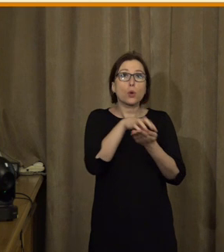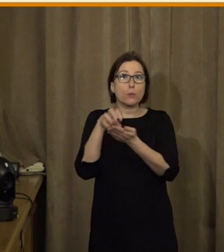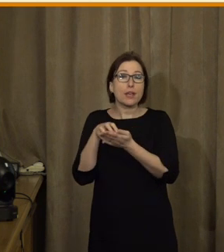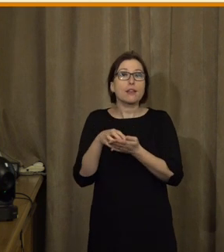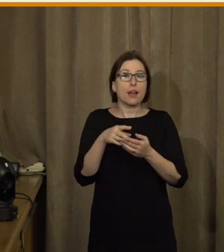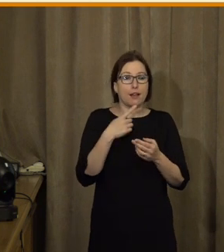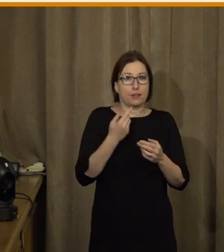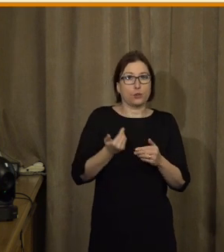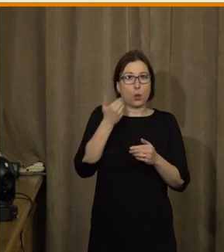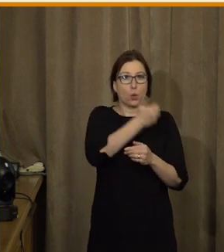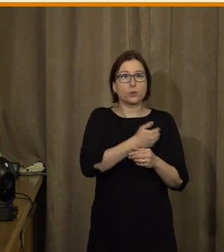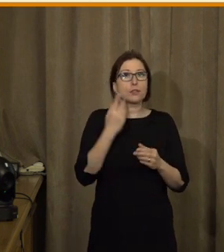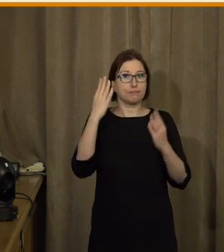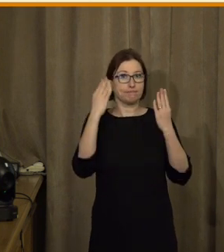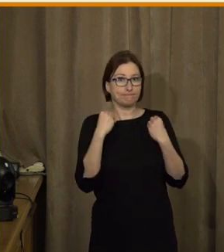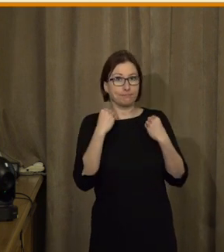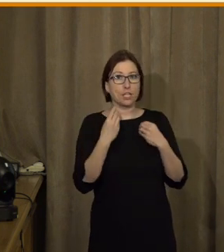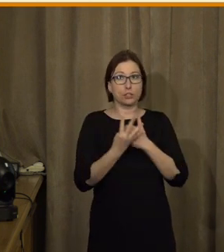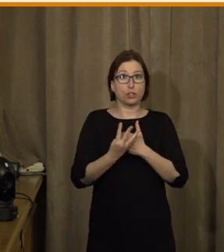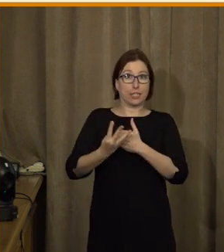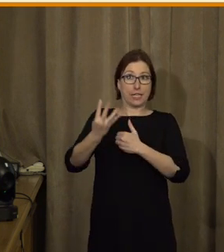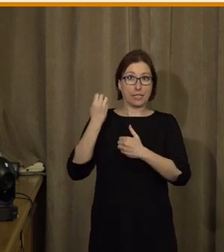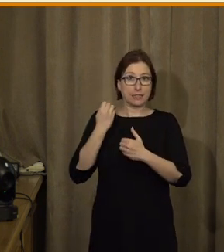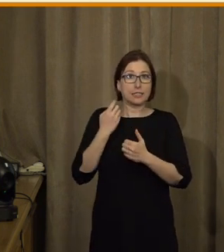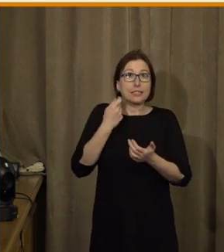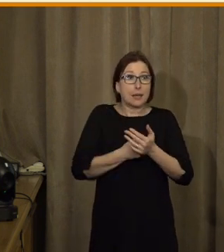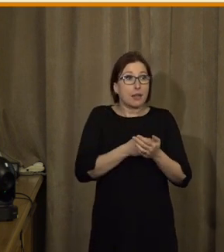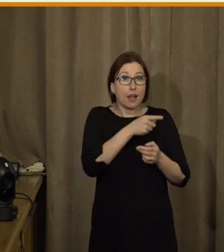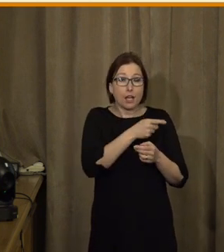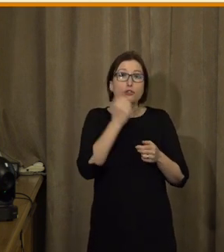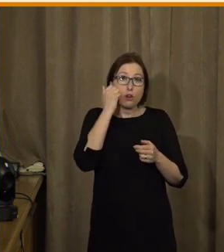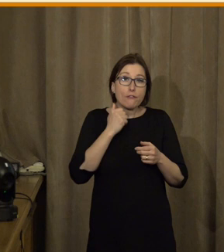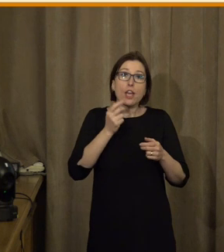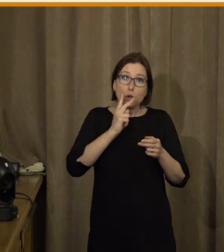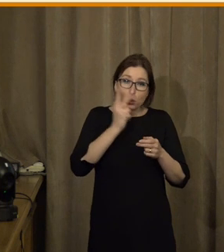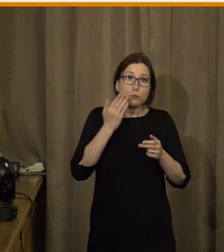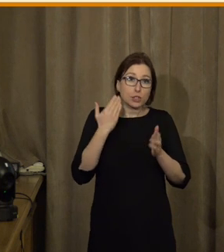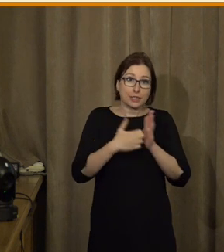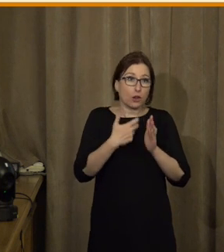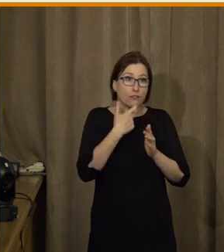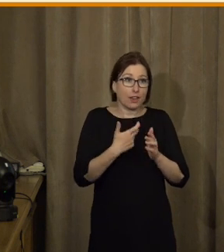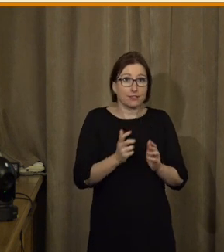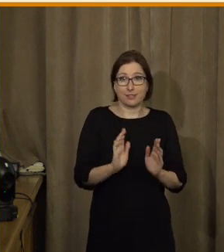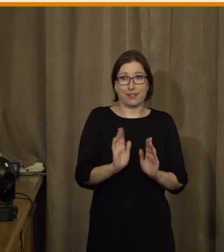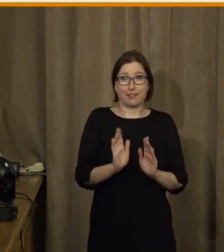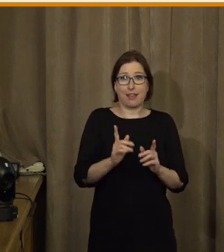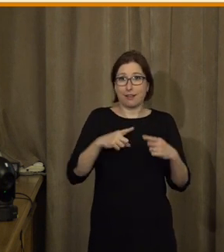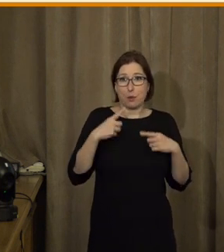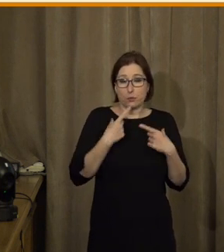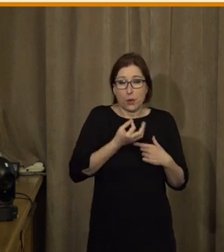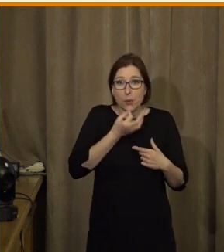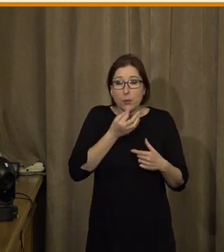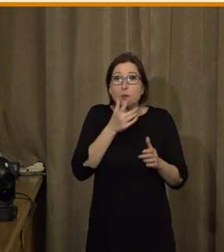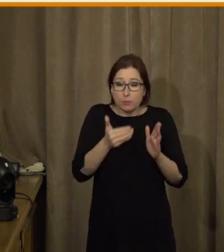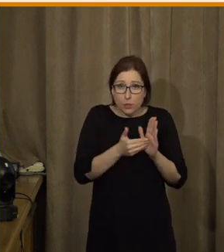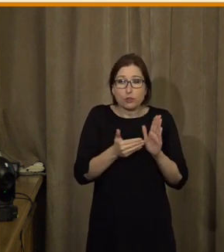To, že moje sousedka přišla o sluch před 14 dny, tak se z ní nestal člověk, který rozumí českému znakovému jazyku a může ho používat. Ta